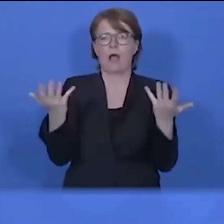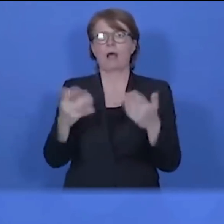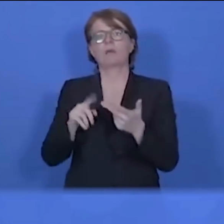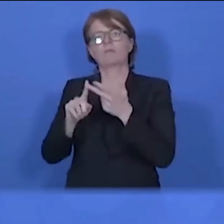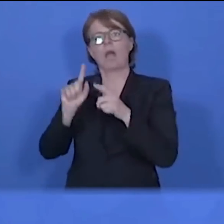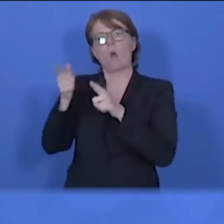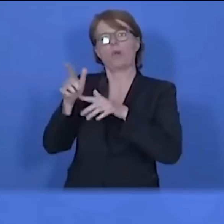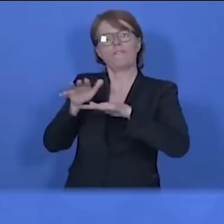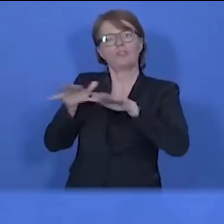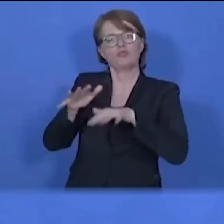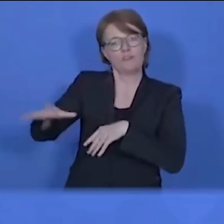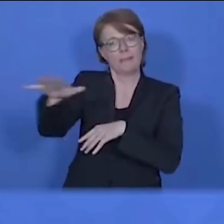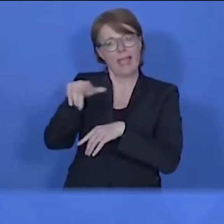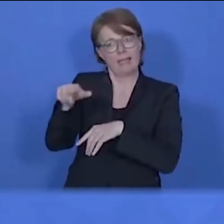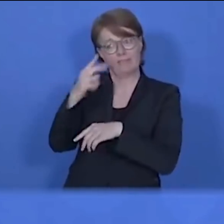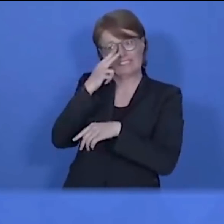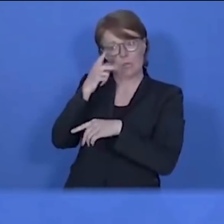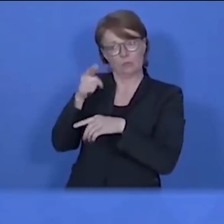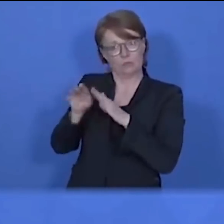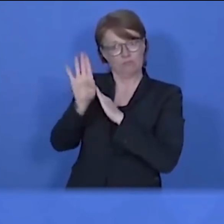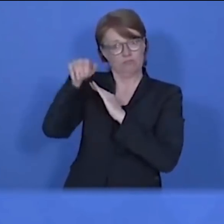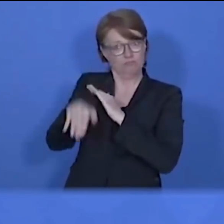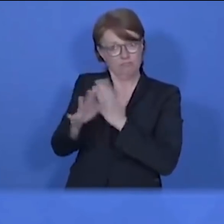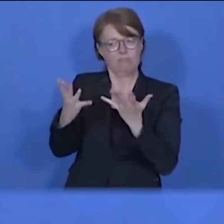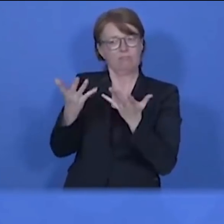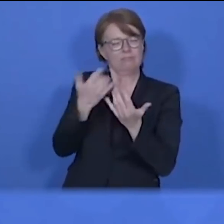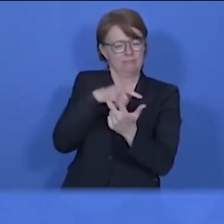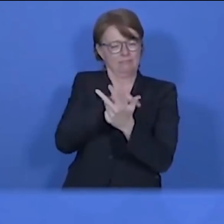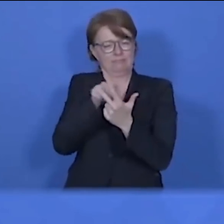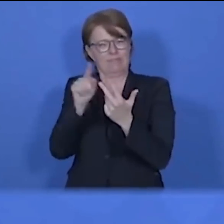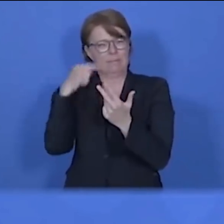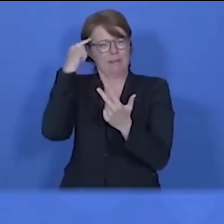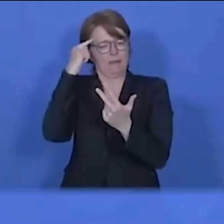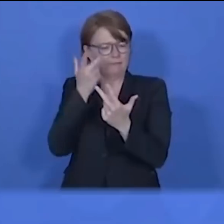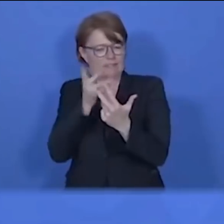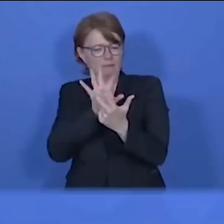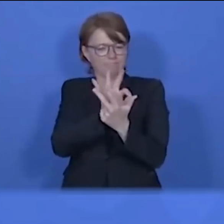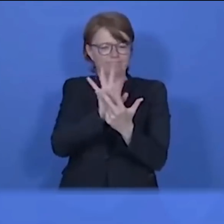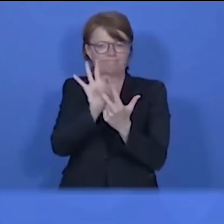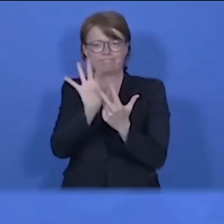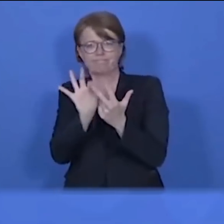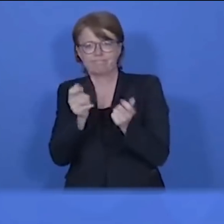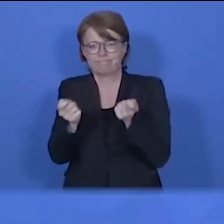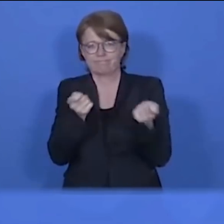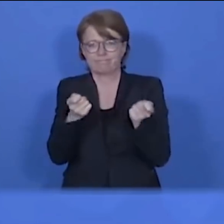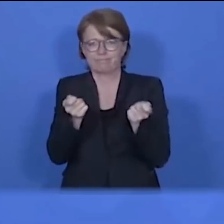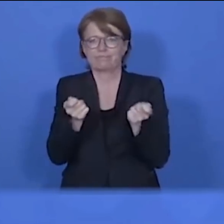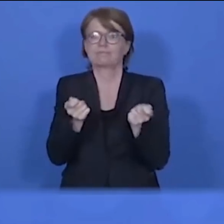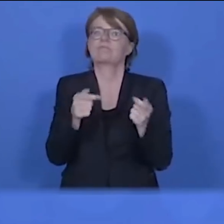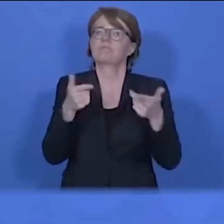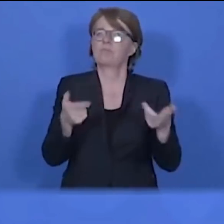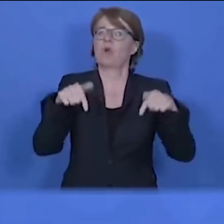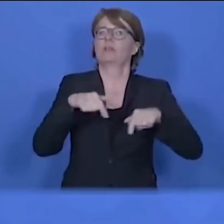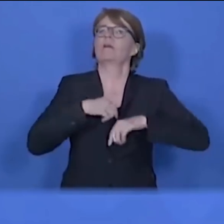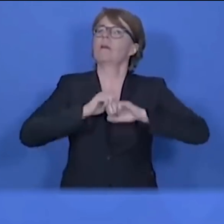Auswirkungen und was sind vor allen Dingen auch die wirtschaftlichen Aspekte. All das muss sorgsam miteinander abgewogen werden. Und wir